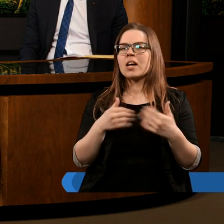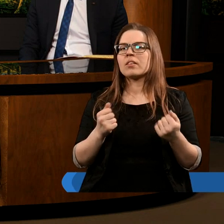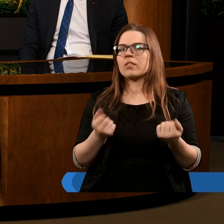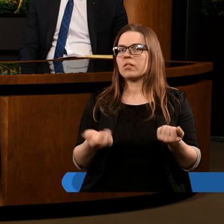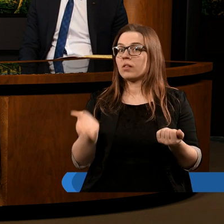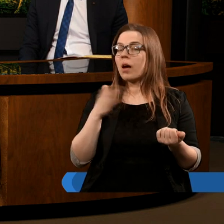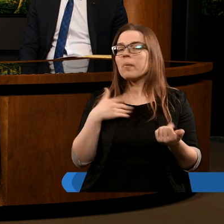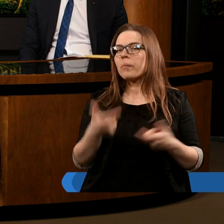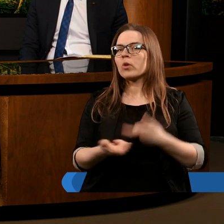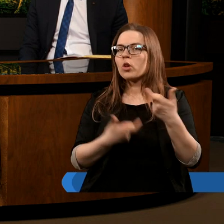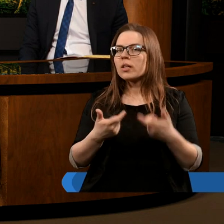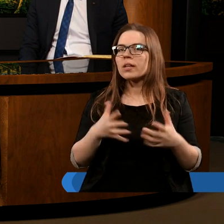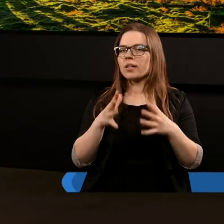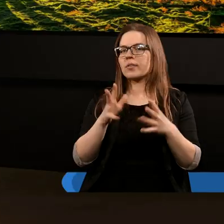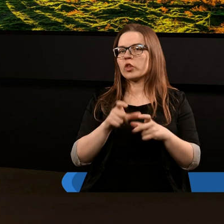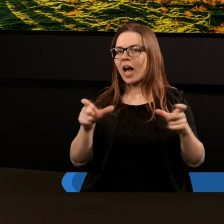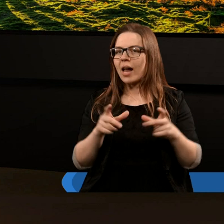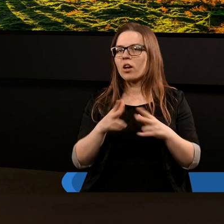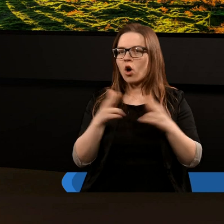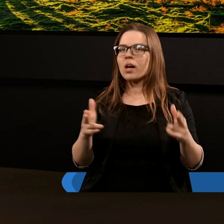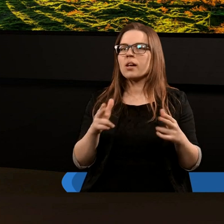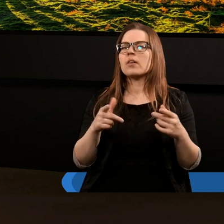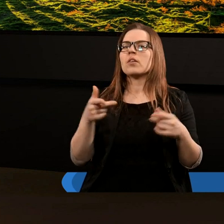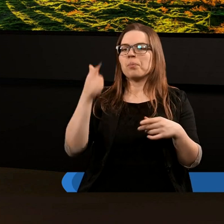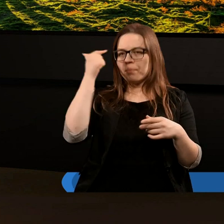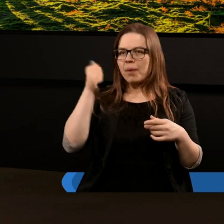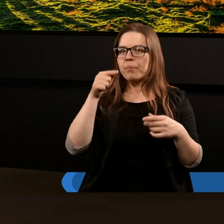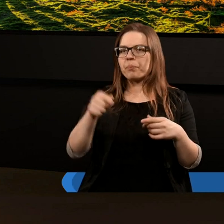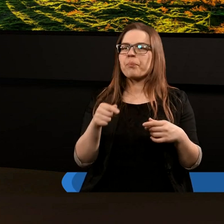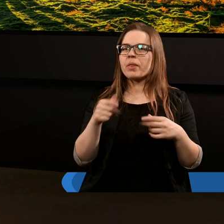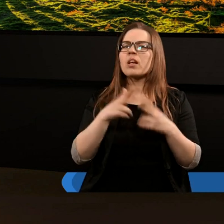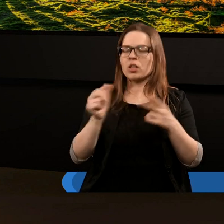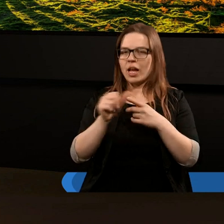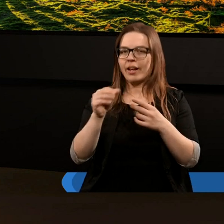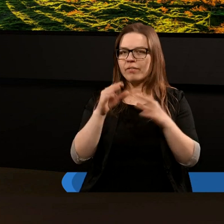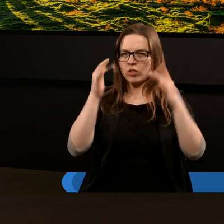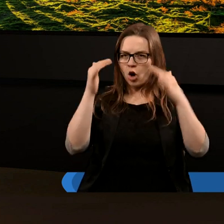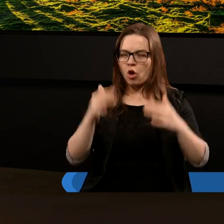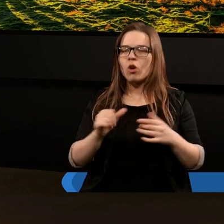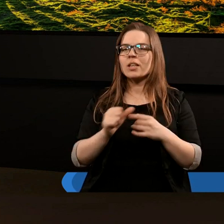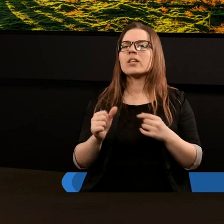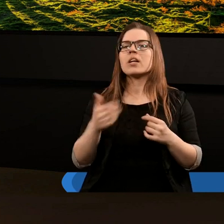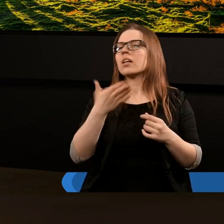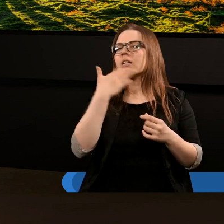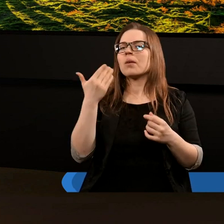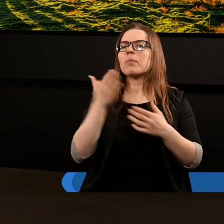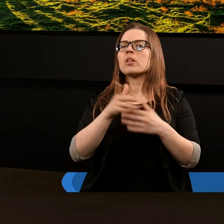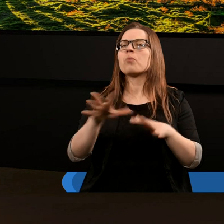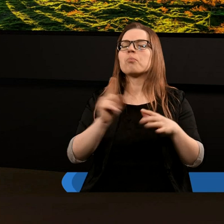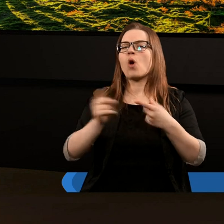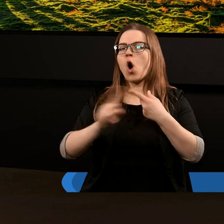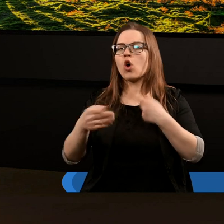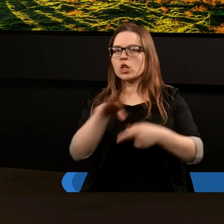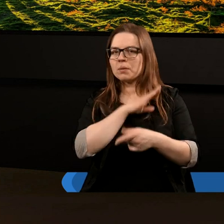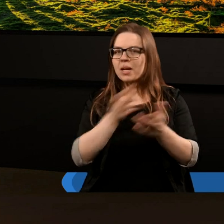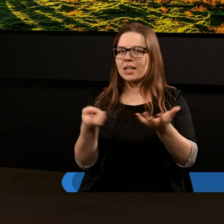Czyli mamy tutaj do czynienia z jakimś okresem czasu, który, jeśli pamiętamy, że rozdział spisywany jest w chronologii, ma miejsce nie tylko po śmierci